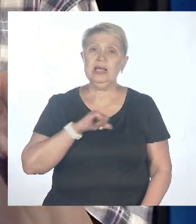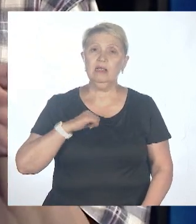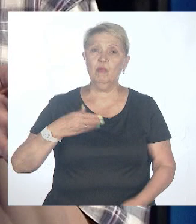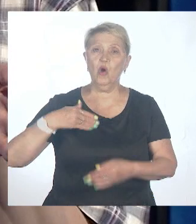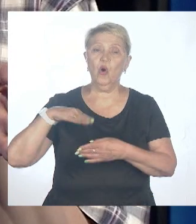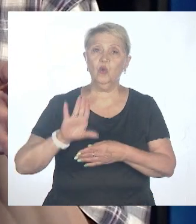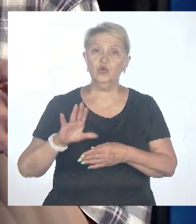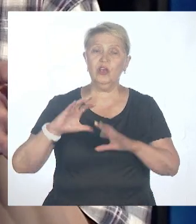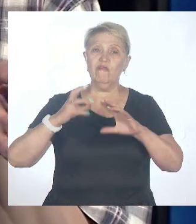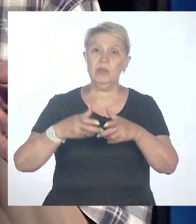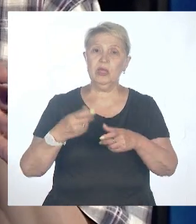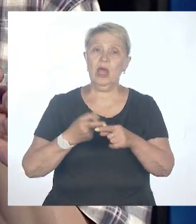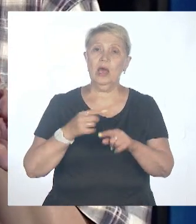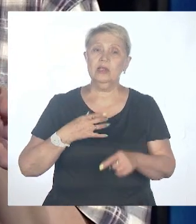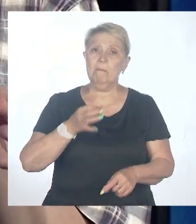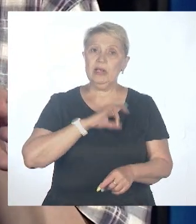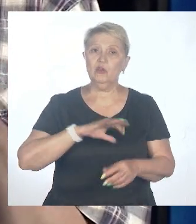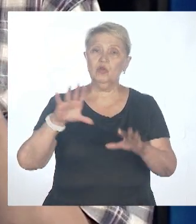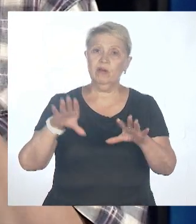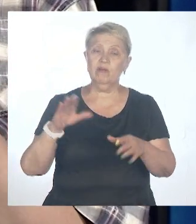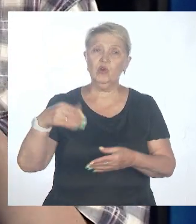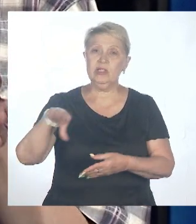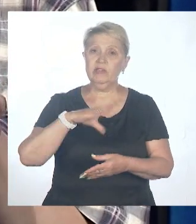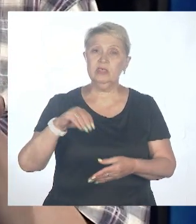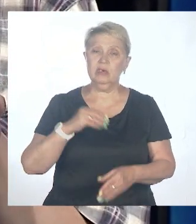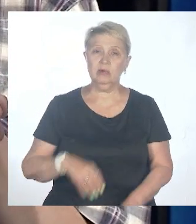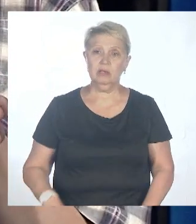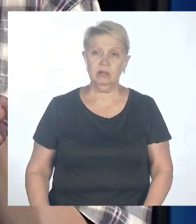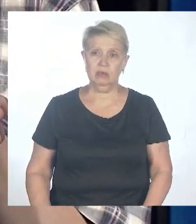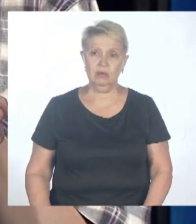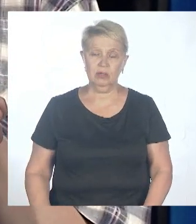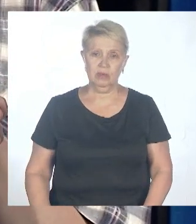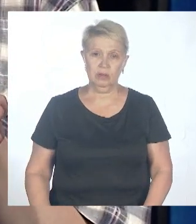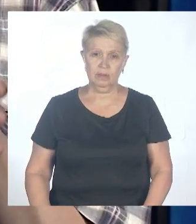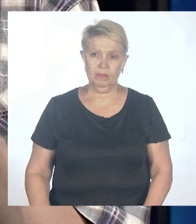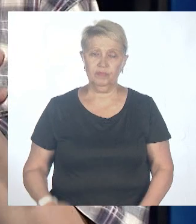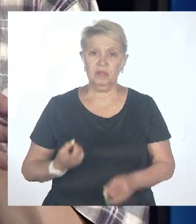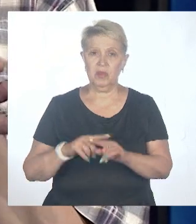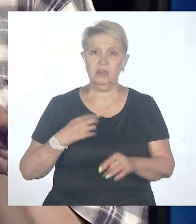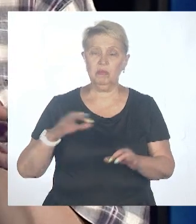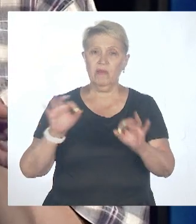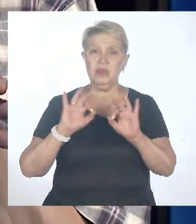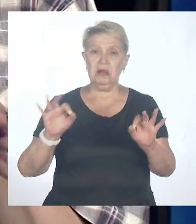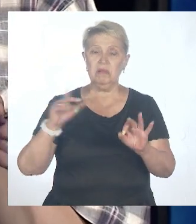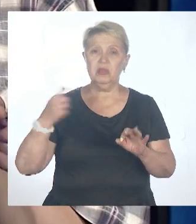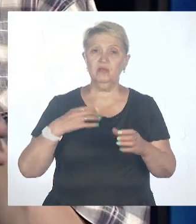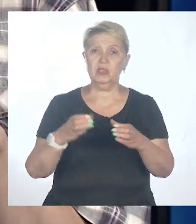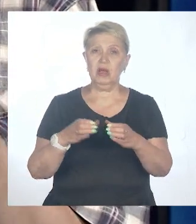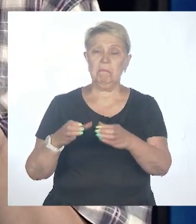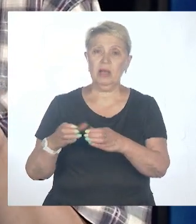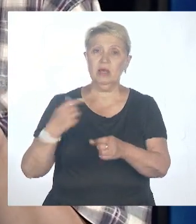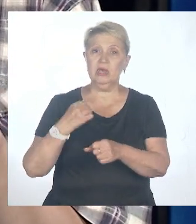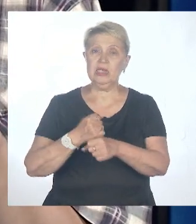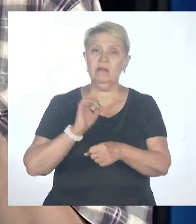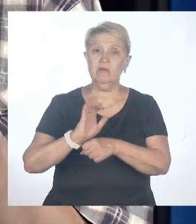Это признают все. Удалось Логунову и его компании сделать просто великолепную, действительно, вакцину, которая работает до сих пор. Ее даже изменять не надо